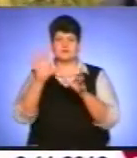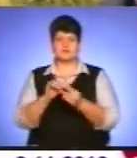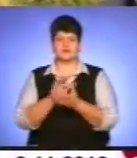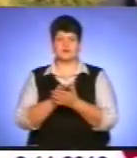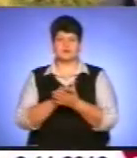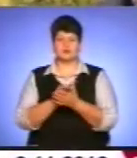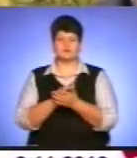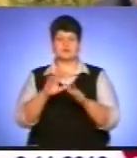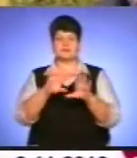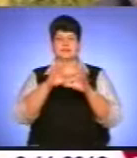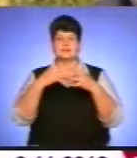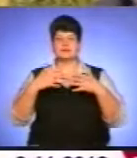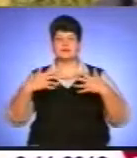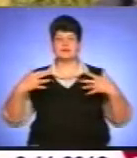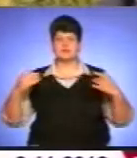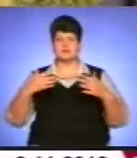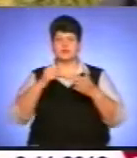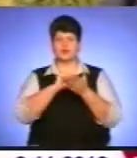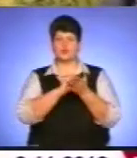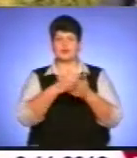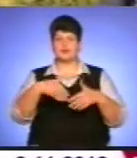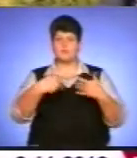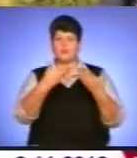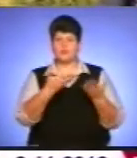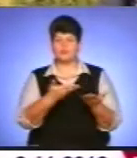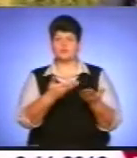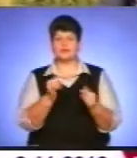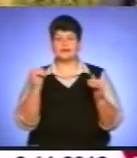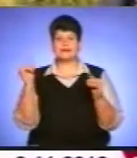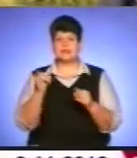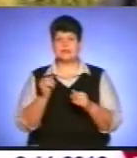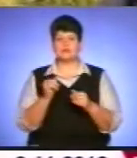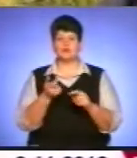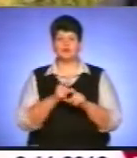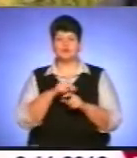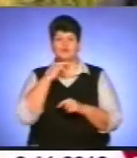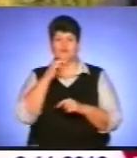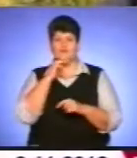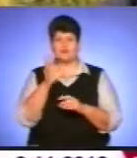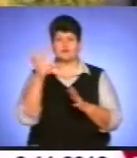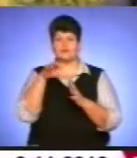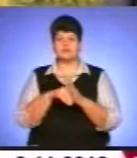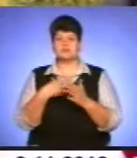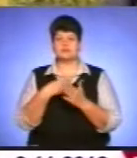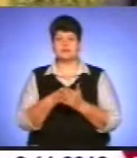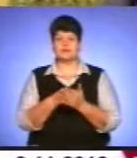з рядом документів, які там пропонуються і дуже уважно внести свої